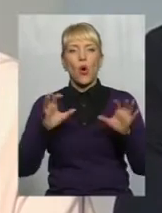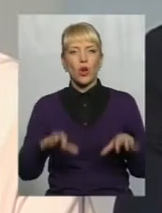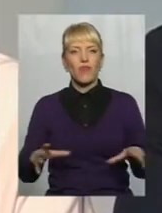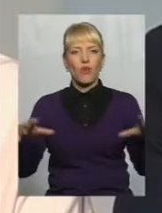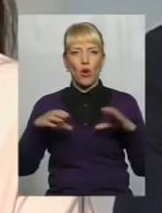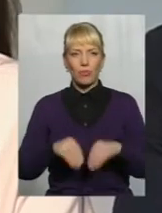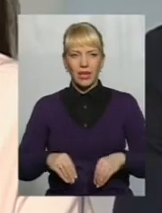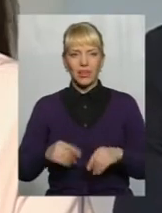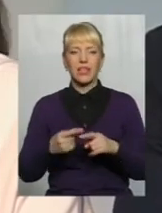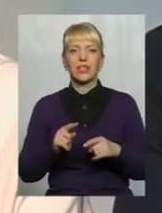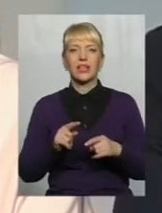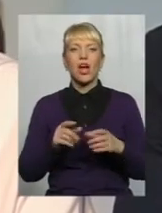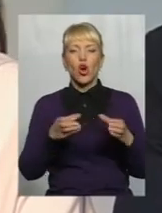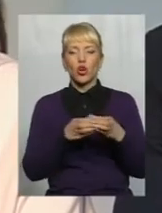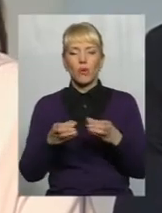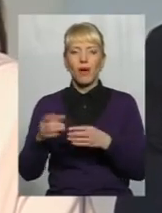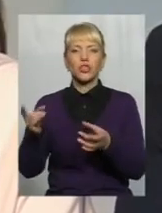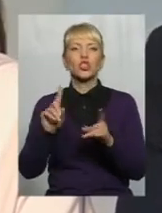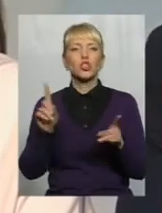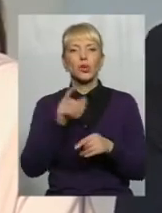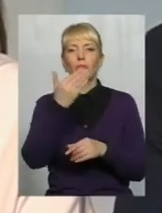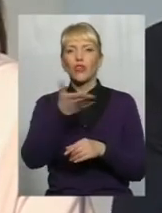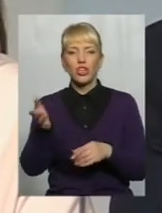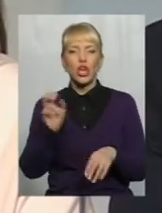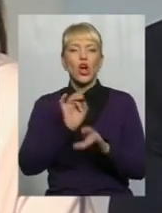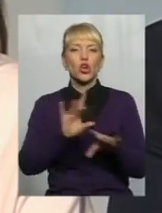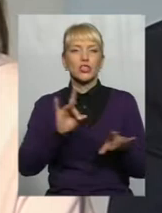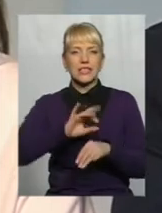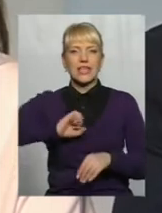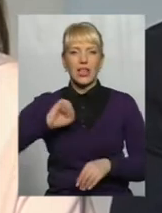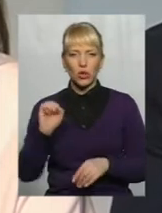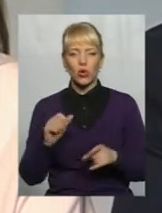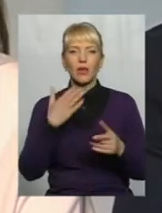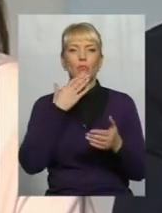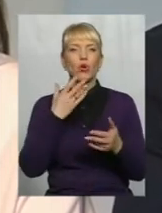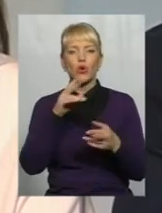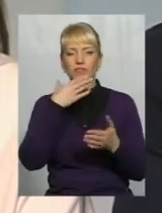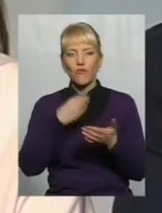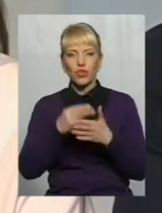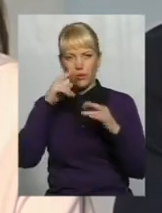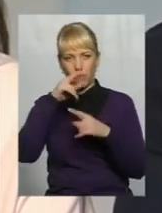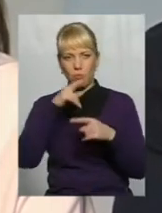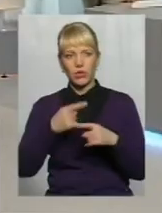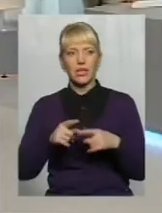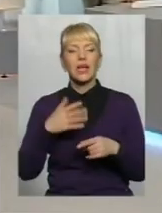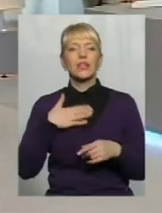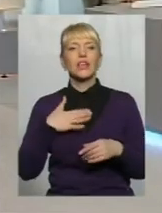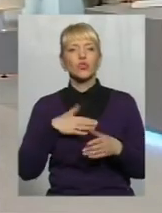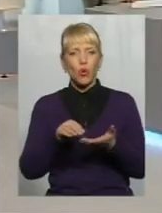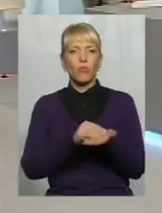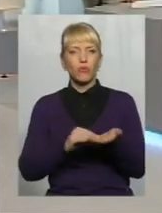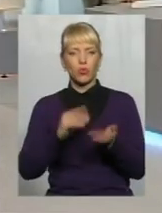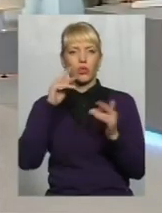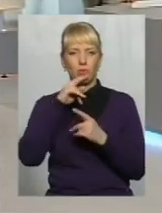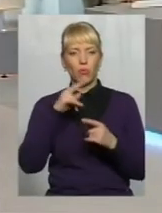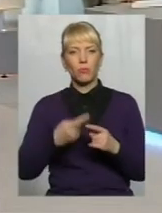розказали про ті гулі і шишки, які ми набили Щоб наші колеги просто їх не повторювати Для чого придумувати велосипед, якщо десь він в якийсь речах